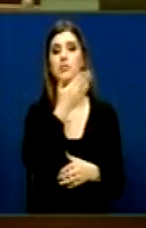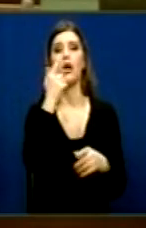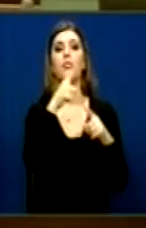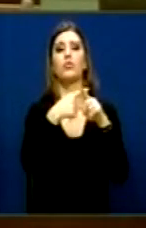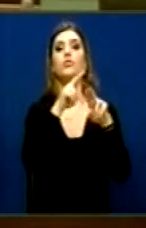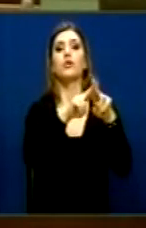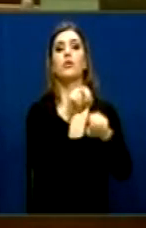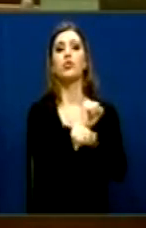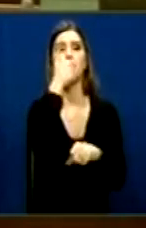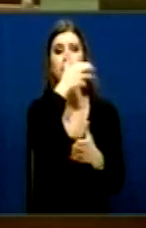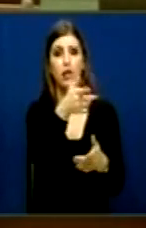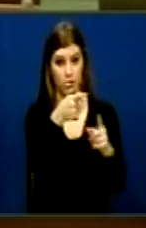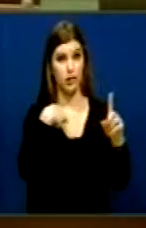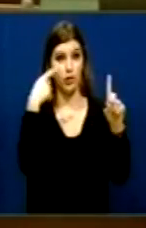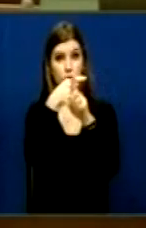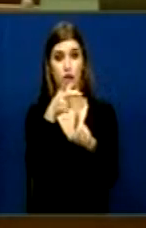Të kjo pas ka qenë suksesit